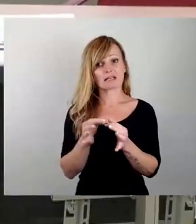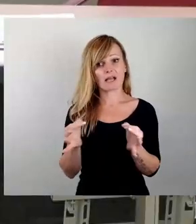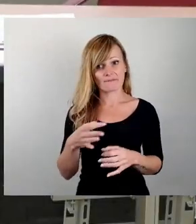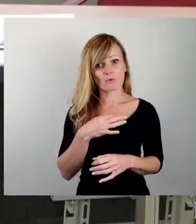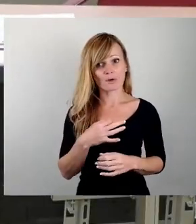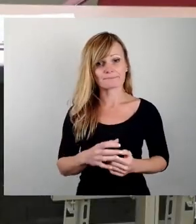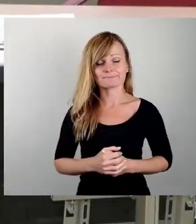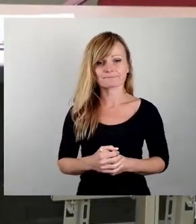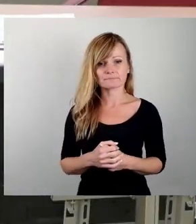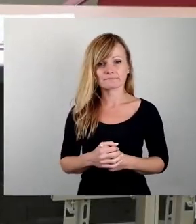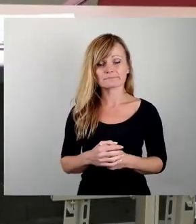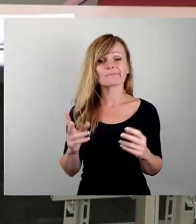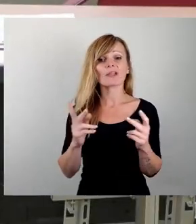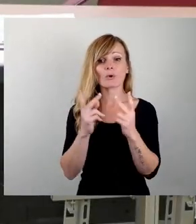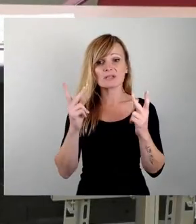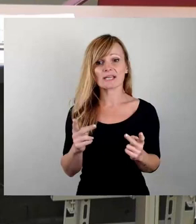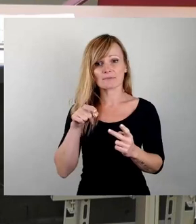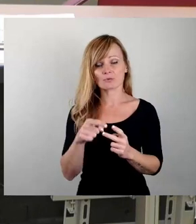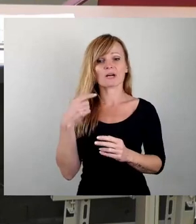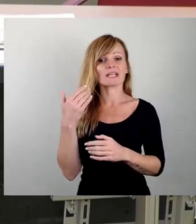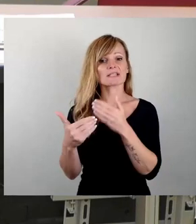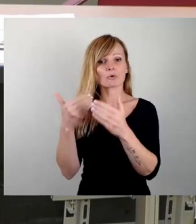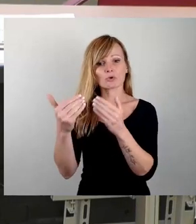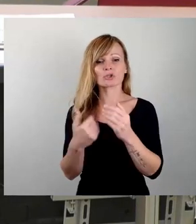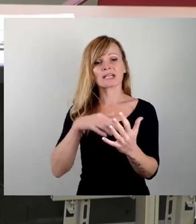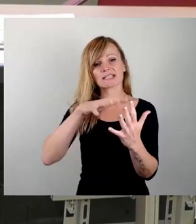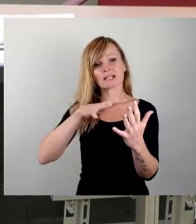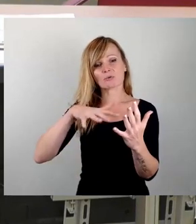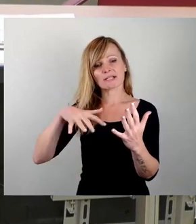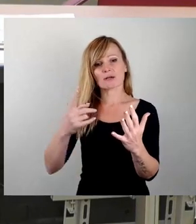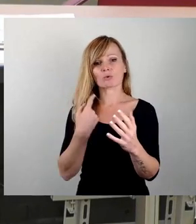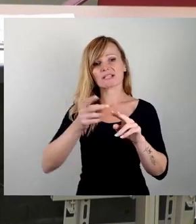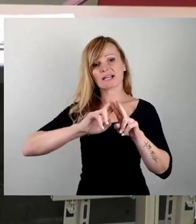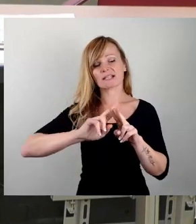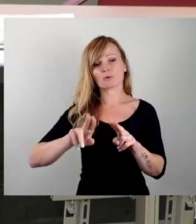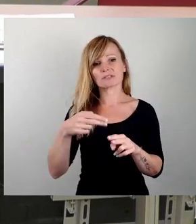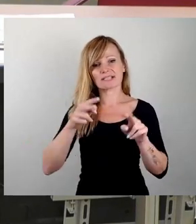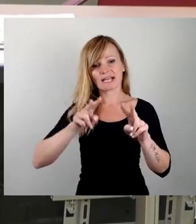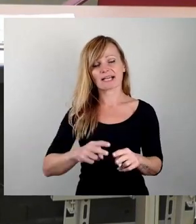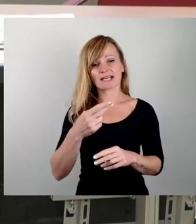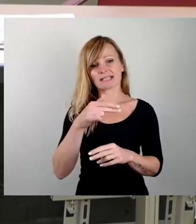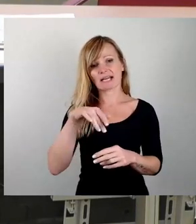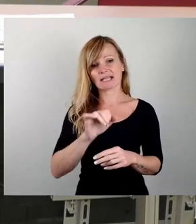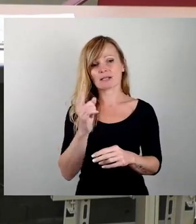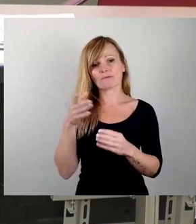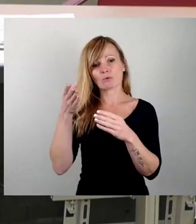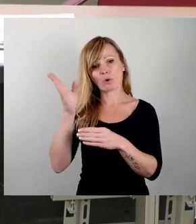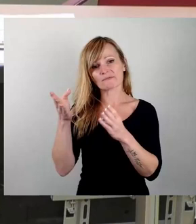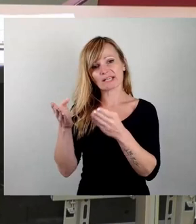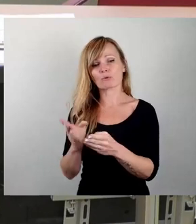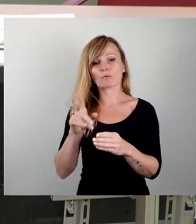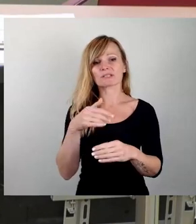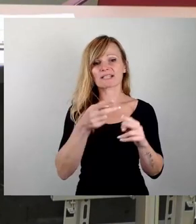Konzept zur historischen Kontextualisierung und Sanierung des Ehrenhains auf dem Nordfriedhof und des